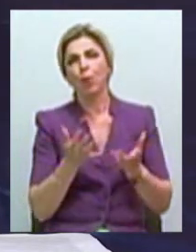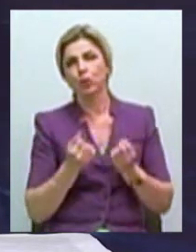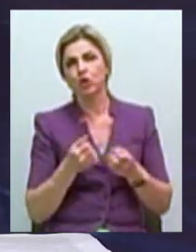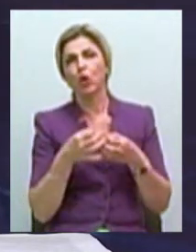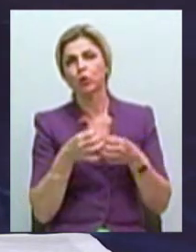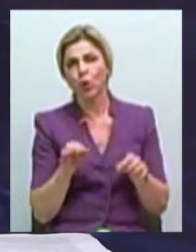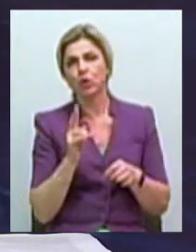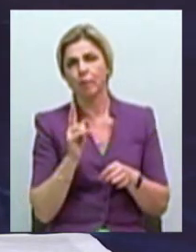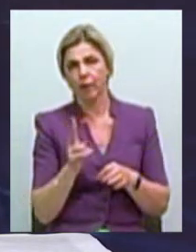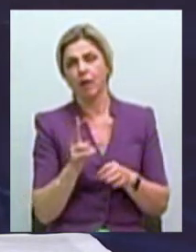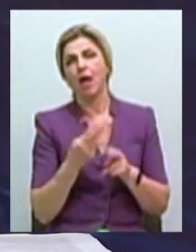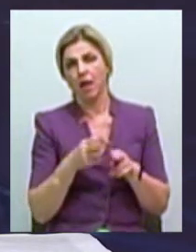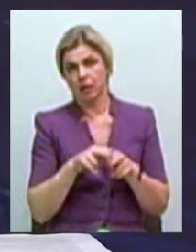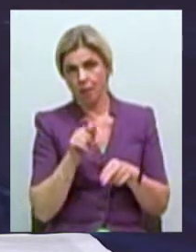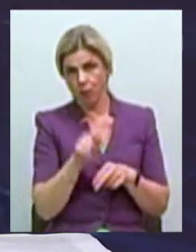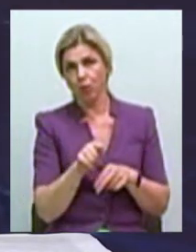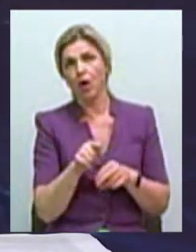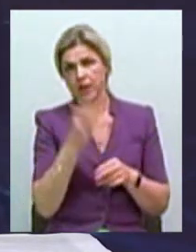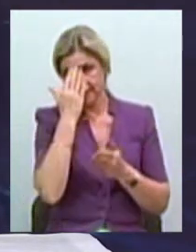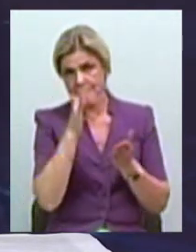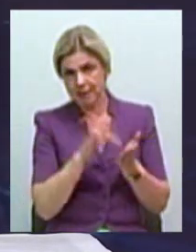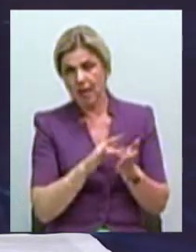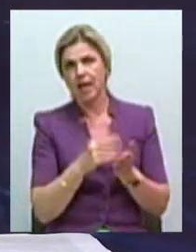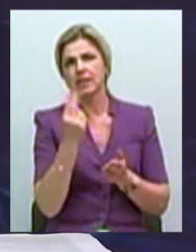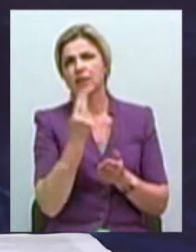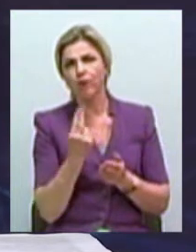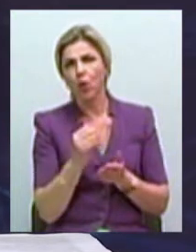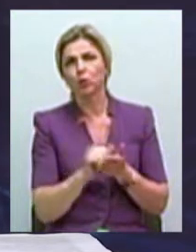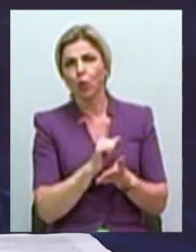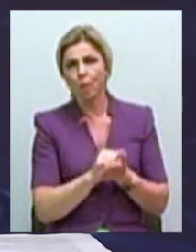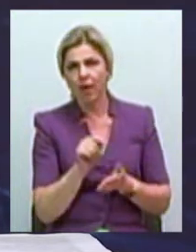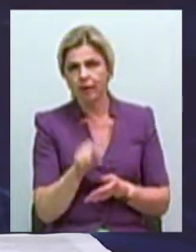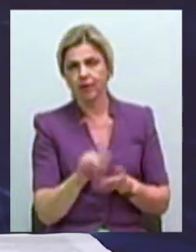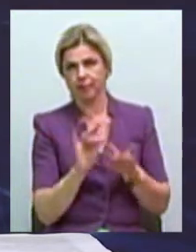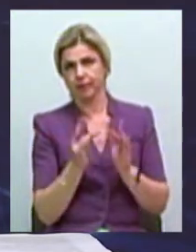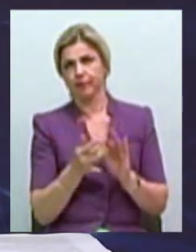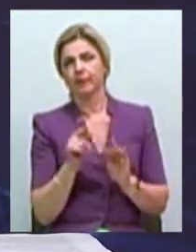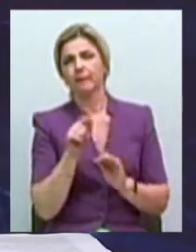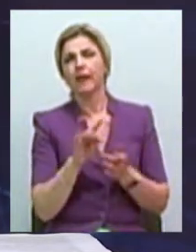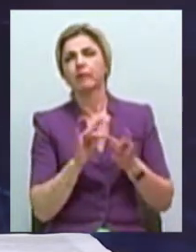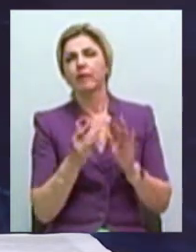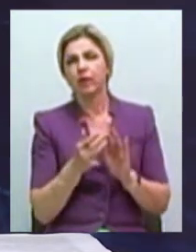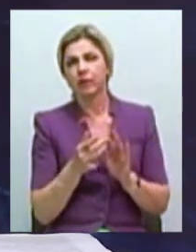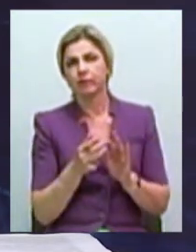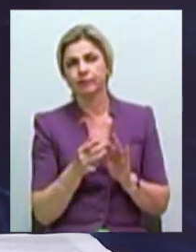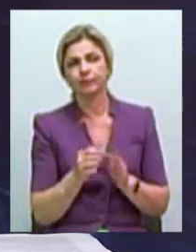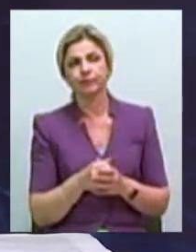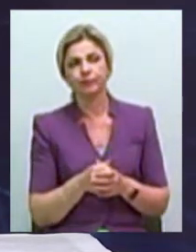доступа к контенту тем цифровым документам, тем цифровым мультимедийным